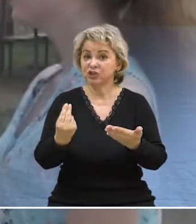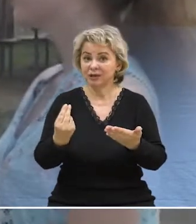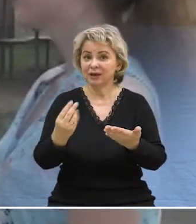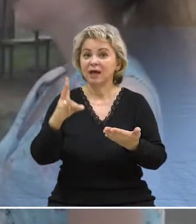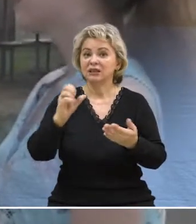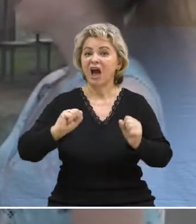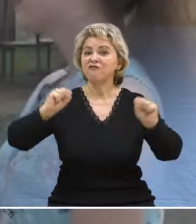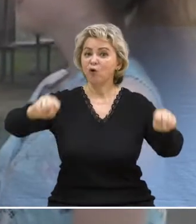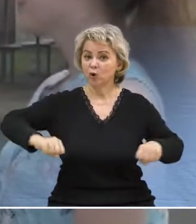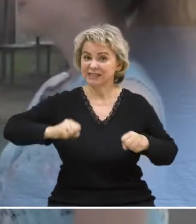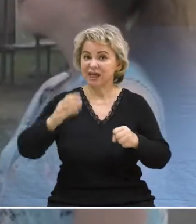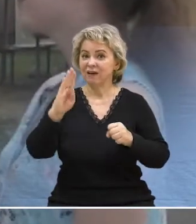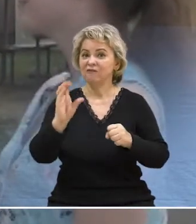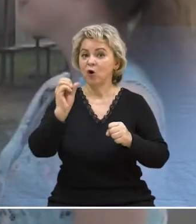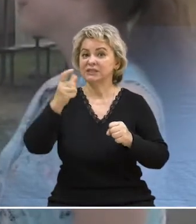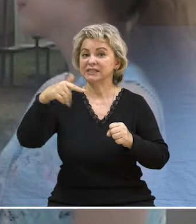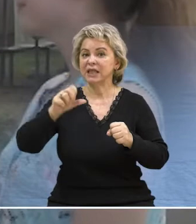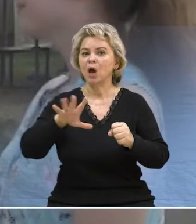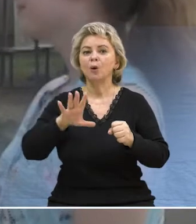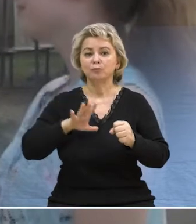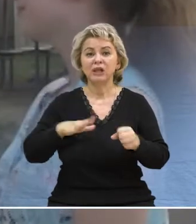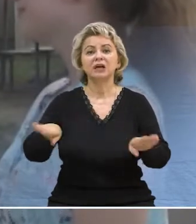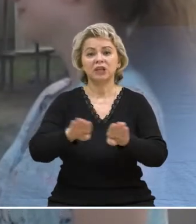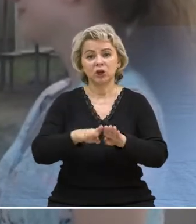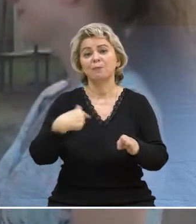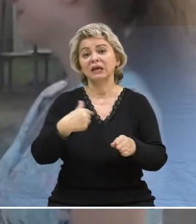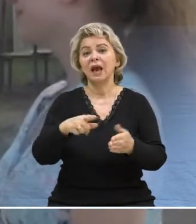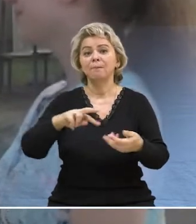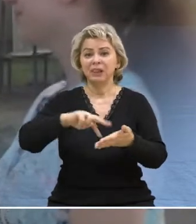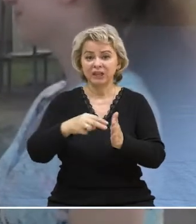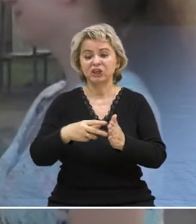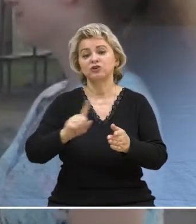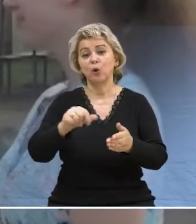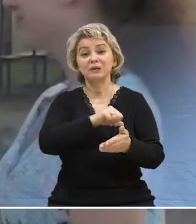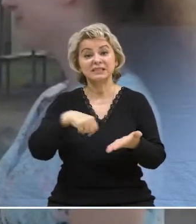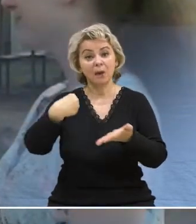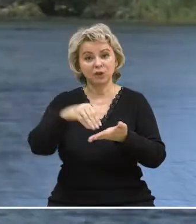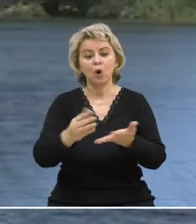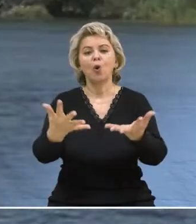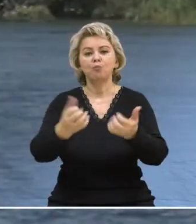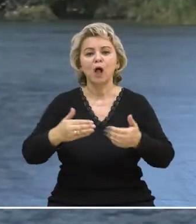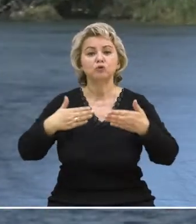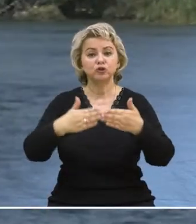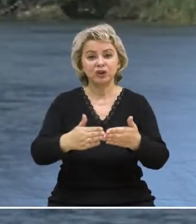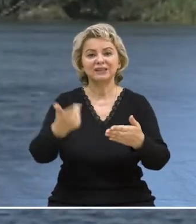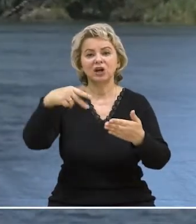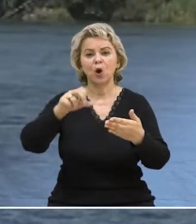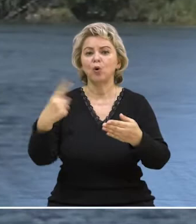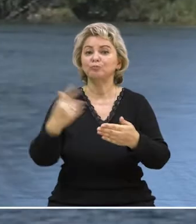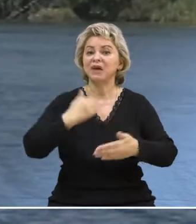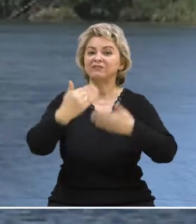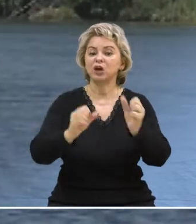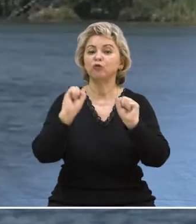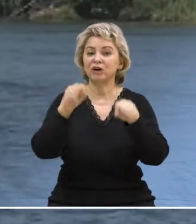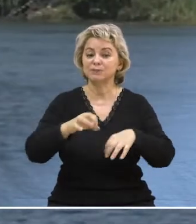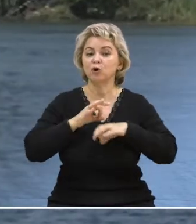денег на весла. То есть, была договоренность такая, что весла мы приобретем самостоятельно. Получение новой лодки «Дракон»